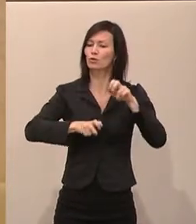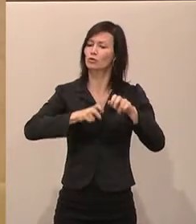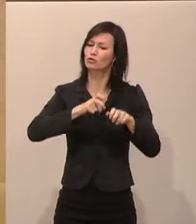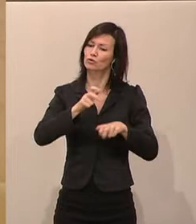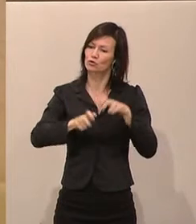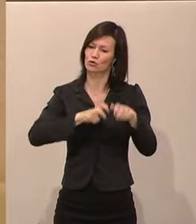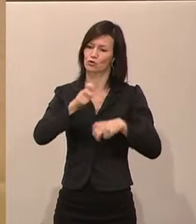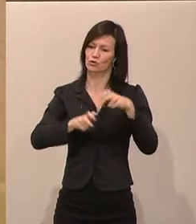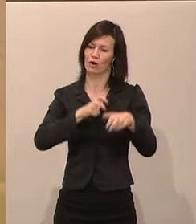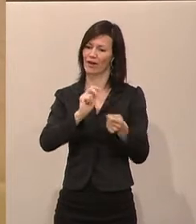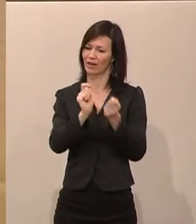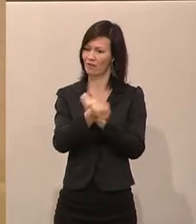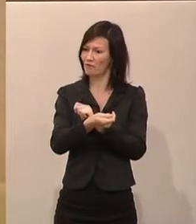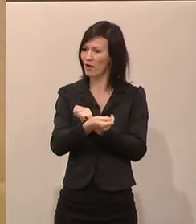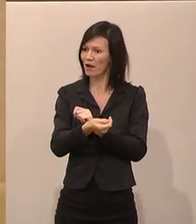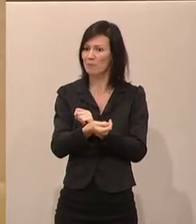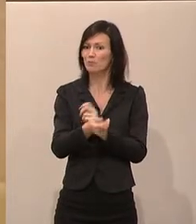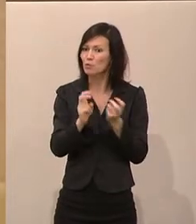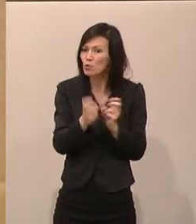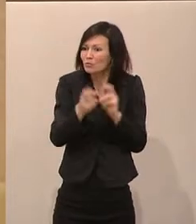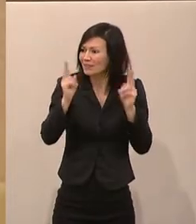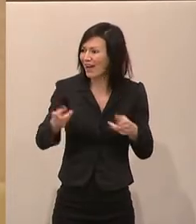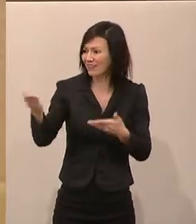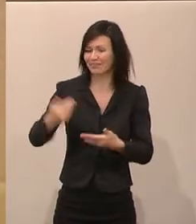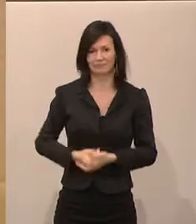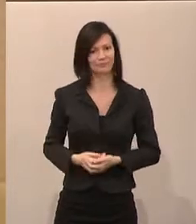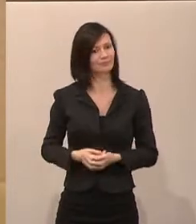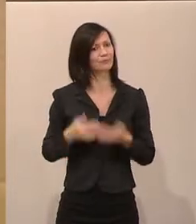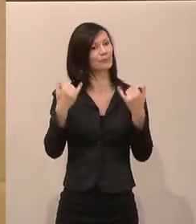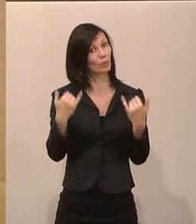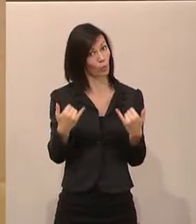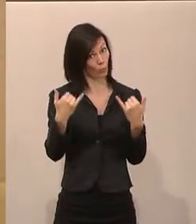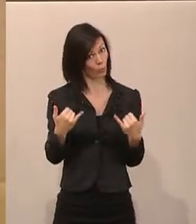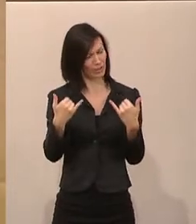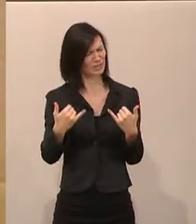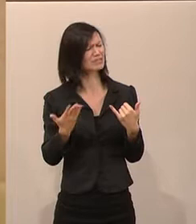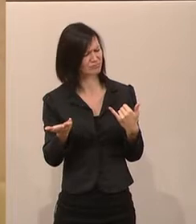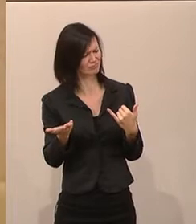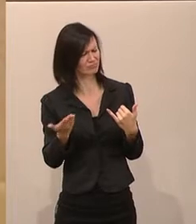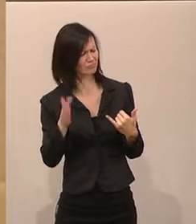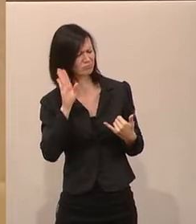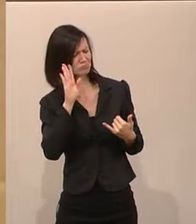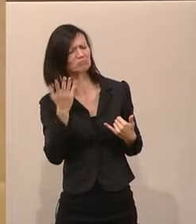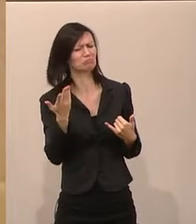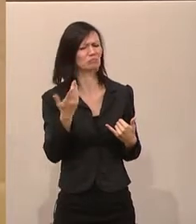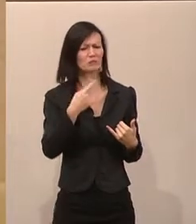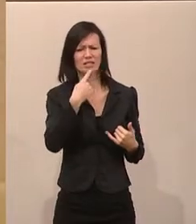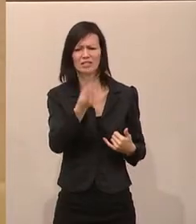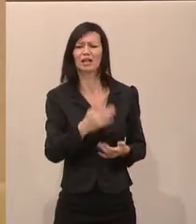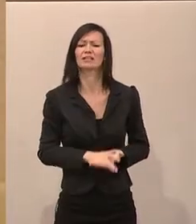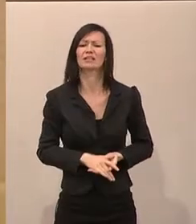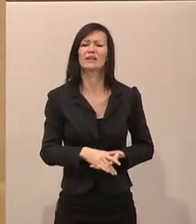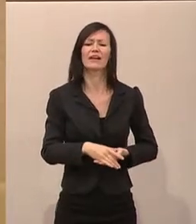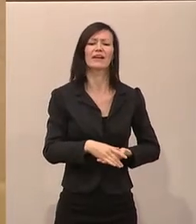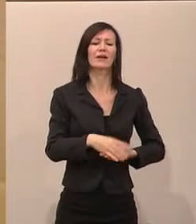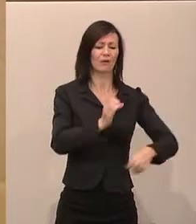durchzuführen. Wir haben es heute schon gehört, nicht nur einmal zwischen Wirtschaft und Umwelt soll